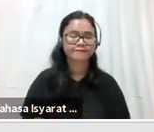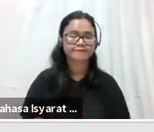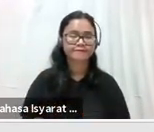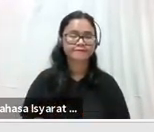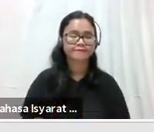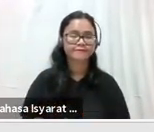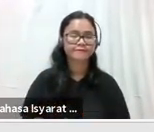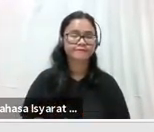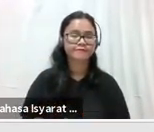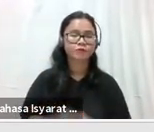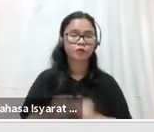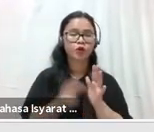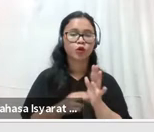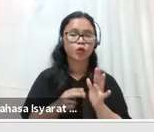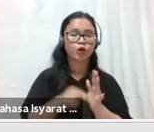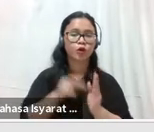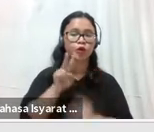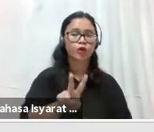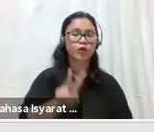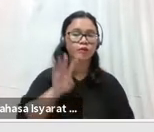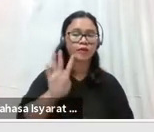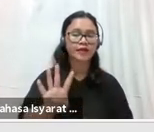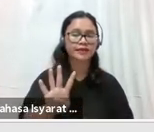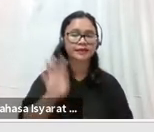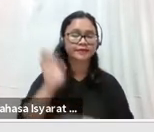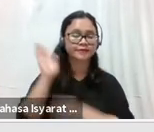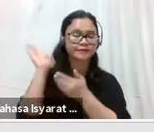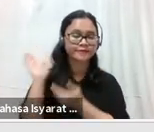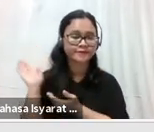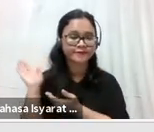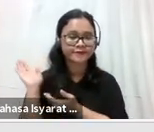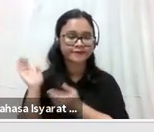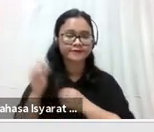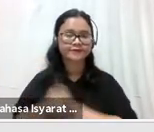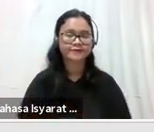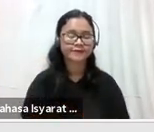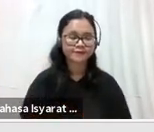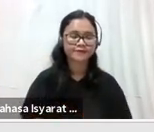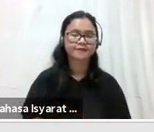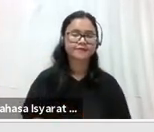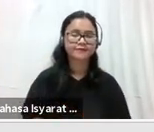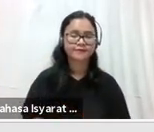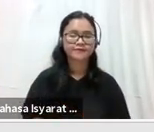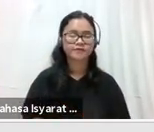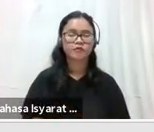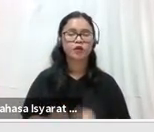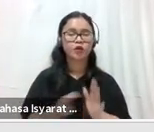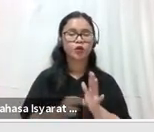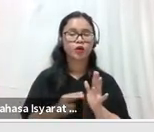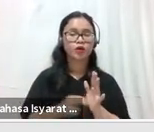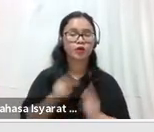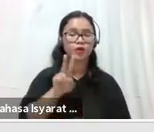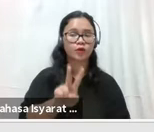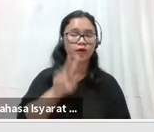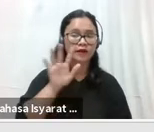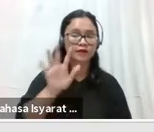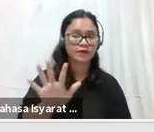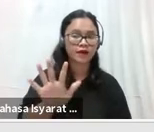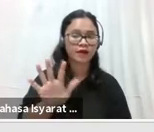24. Basri Andang dalam kurung individu 25.